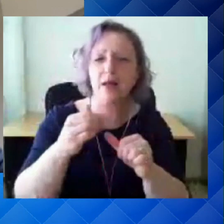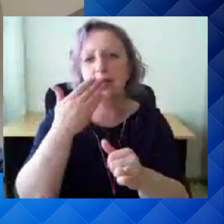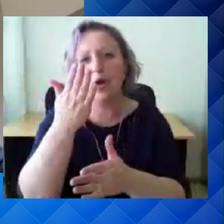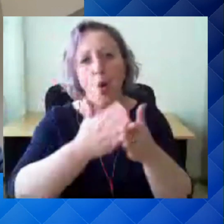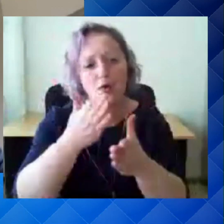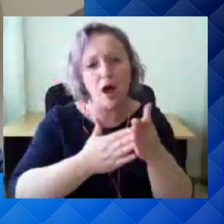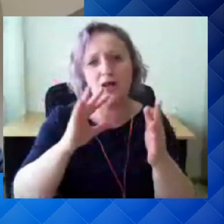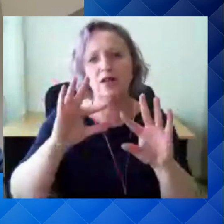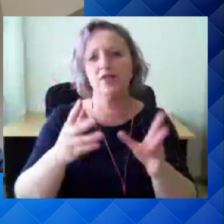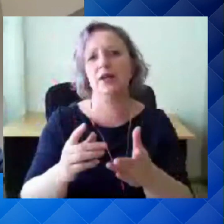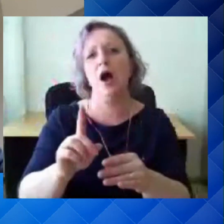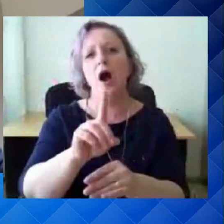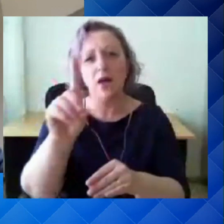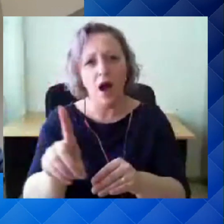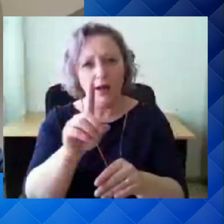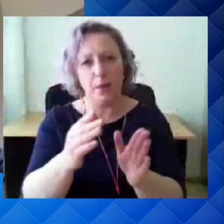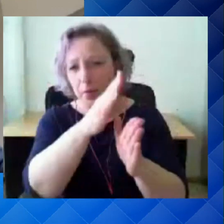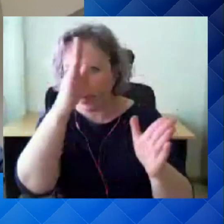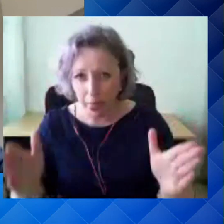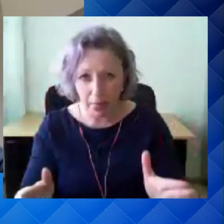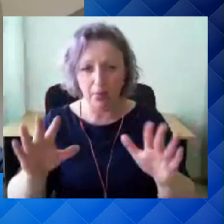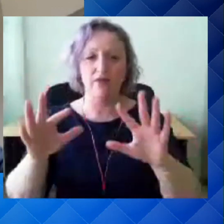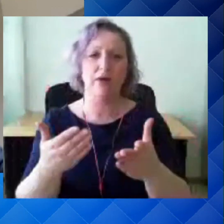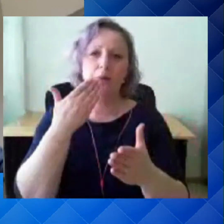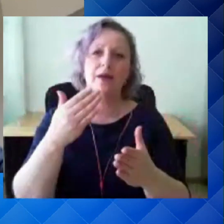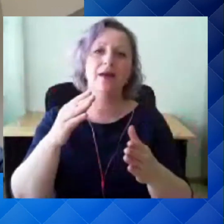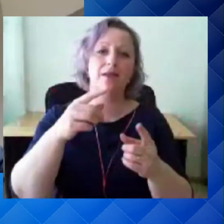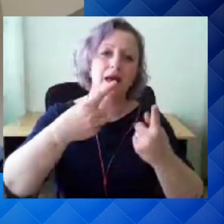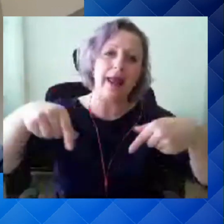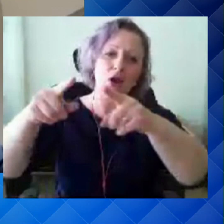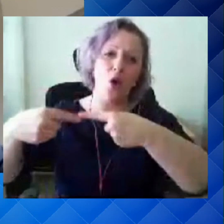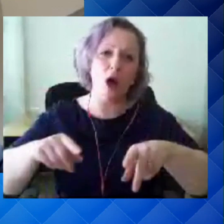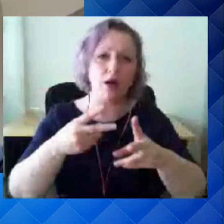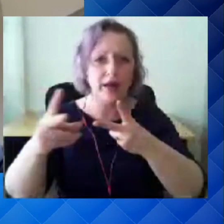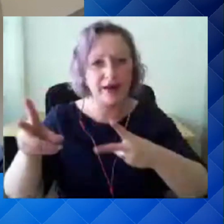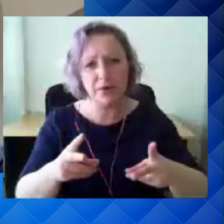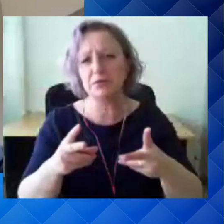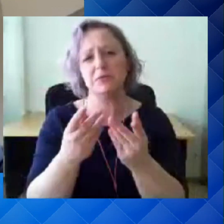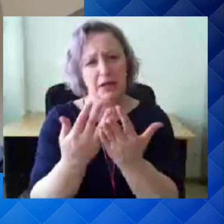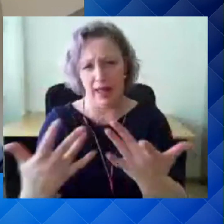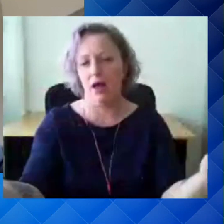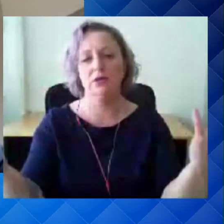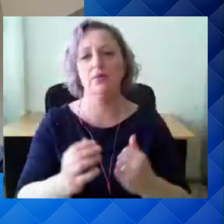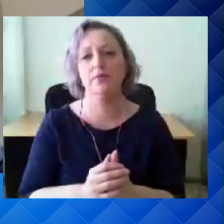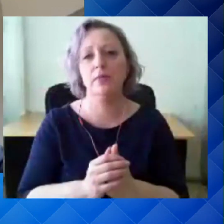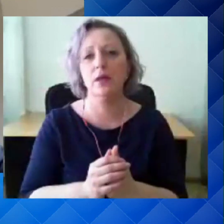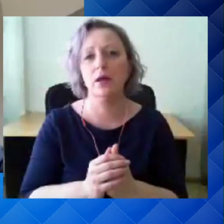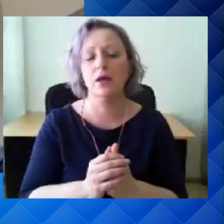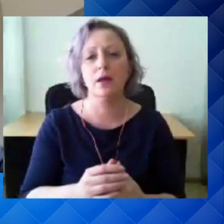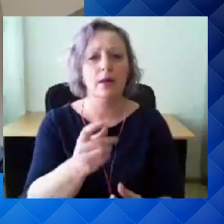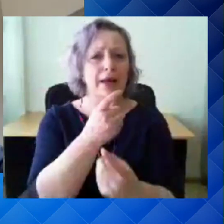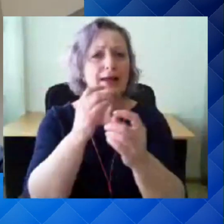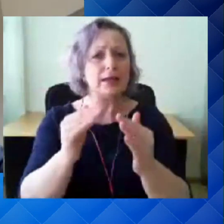võimalisel ka regionaalsed erisused ja nõnda edasi. ja kõrge riski puhul